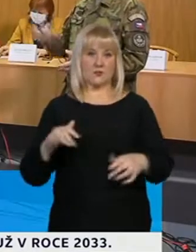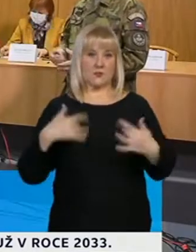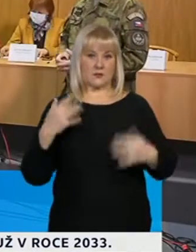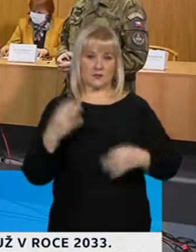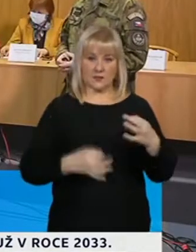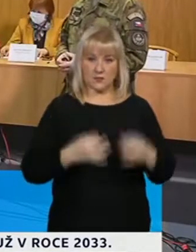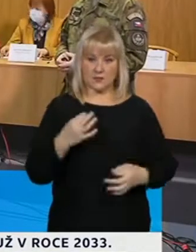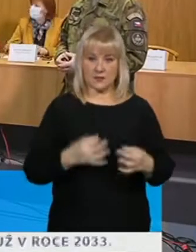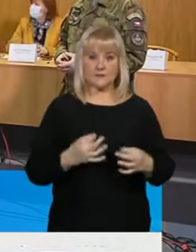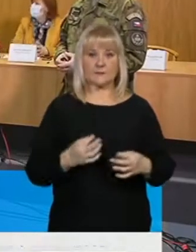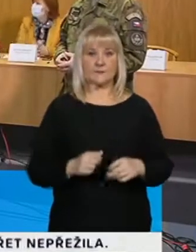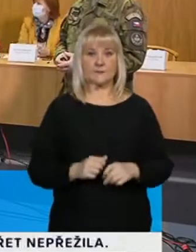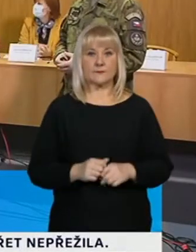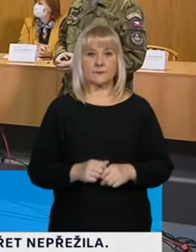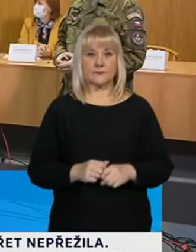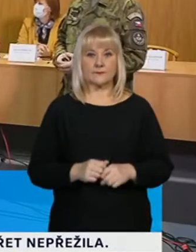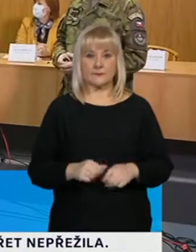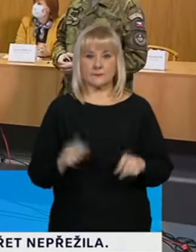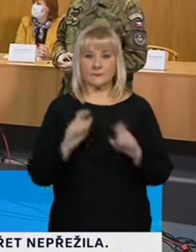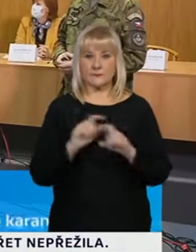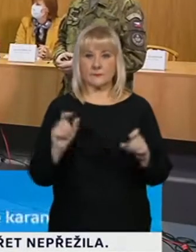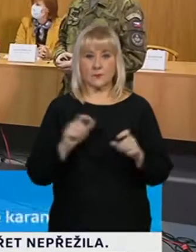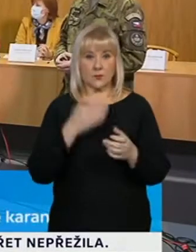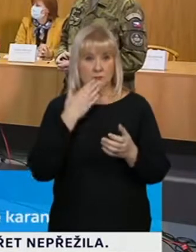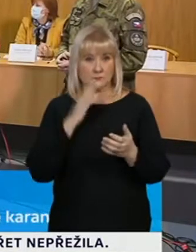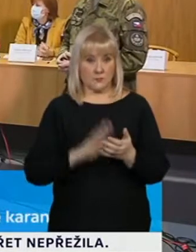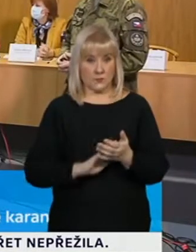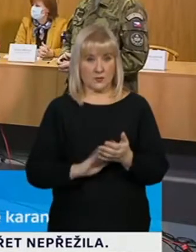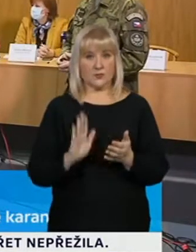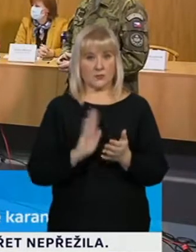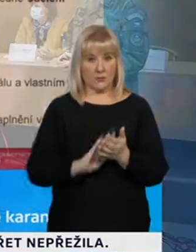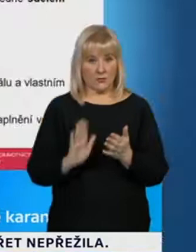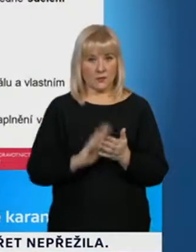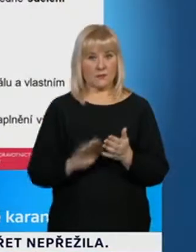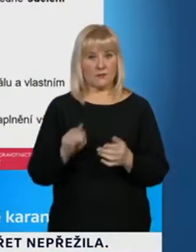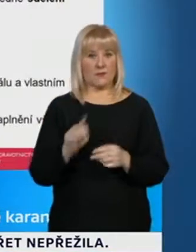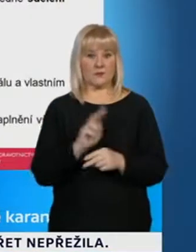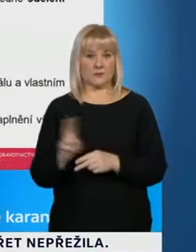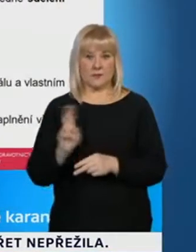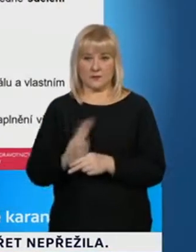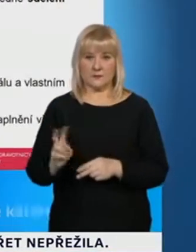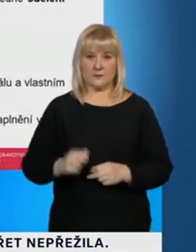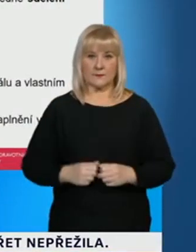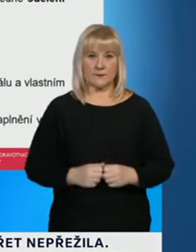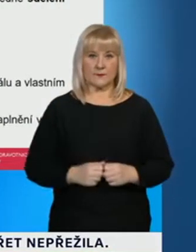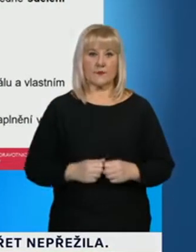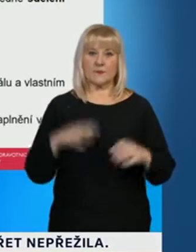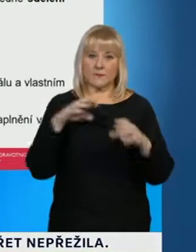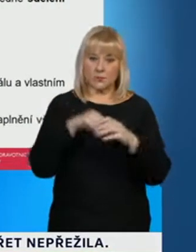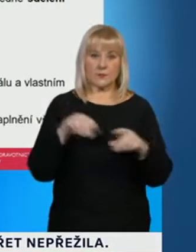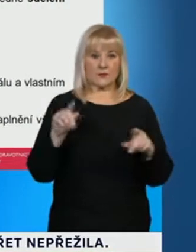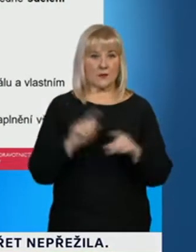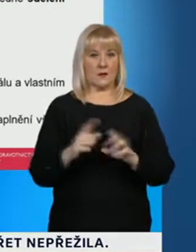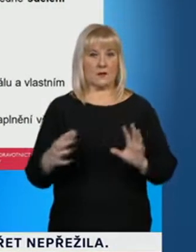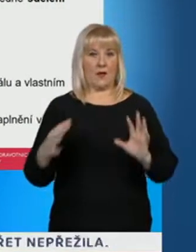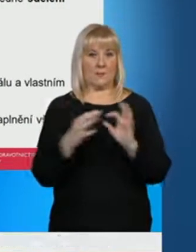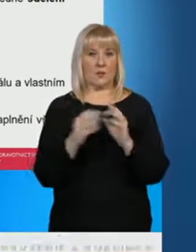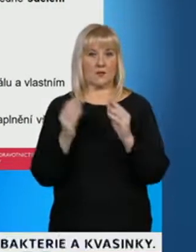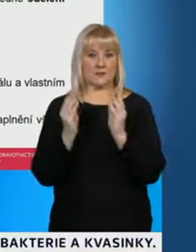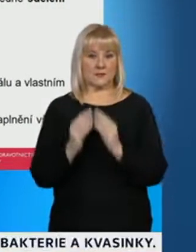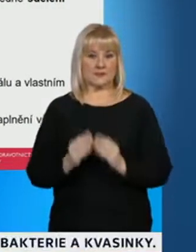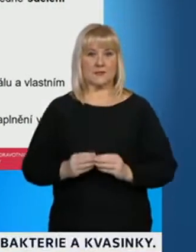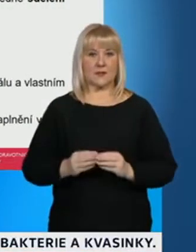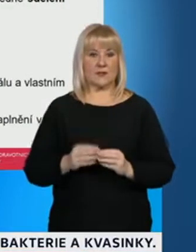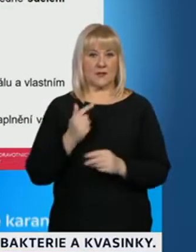protože podařilo se v krátké době toto naplnit, včetně samozřejmě napojení na systémy, které